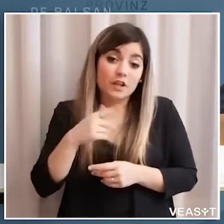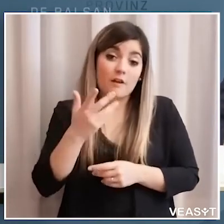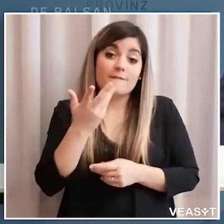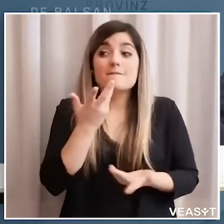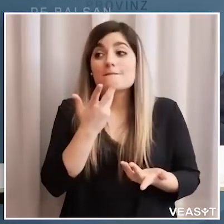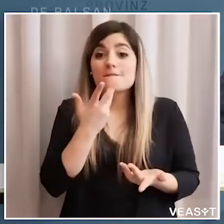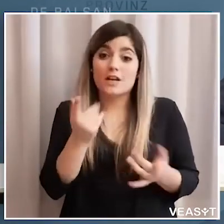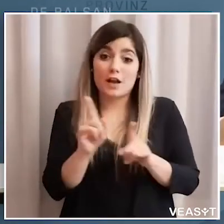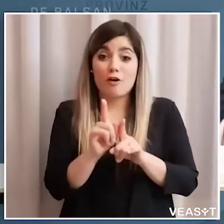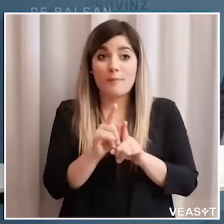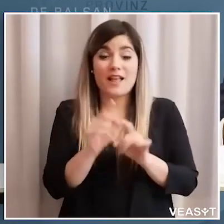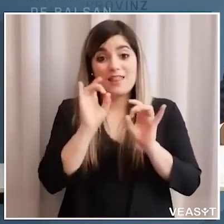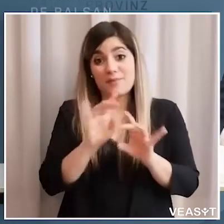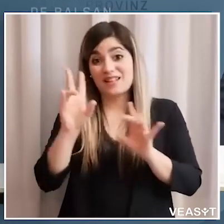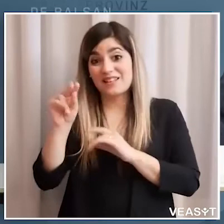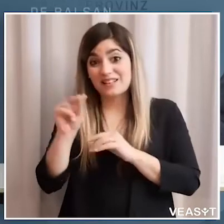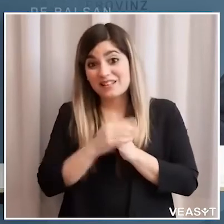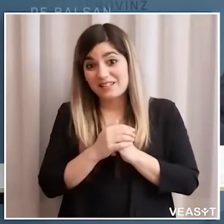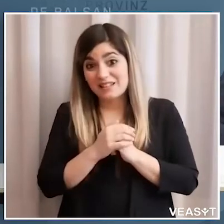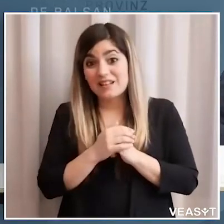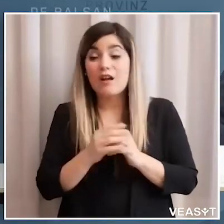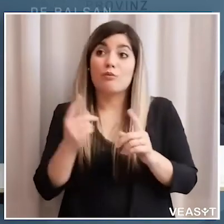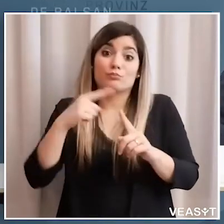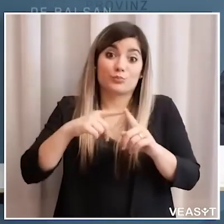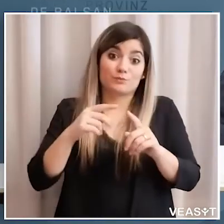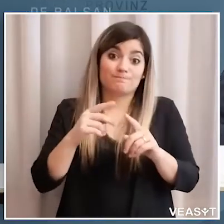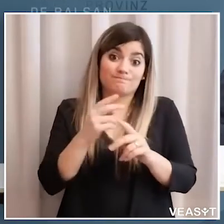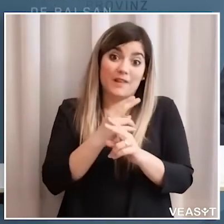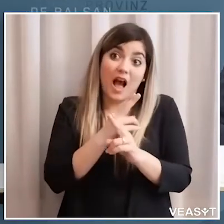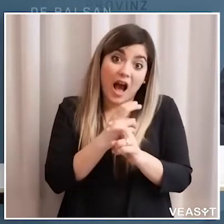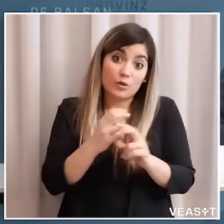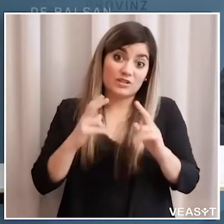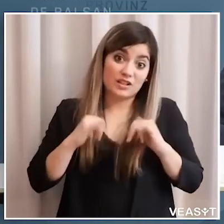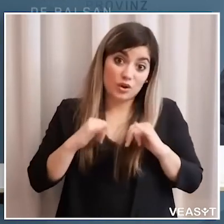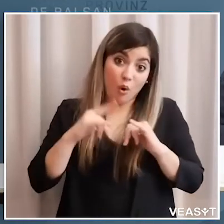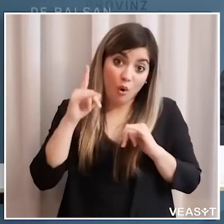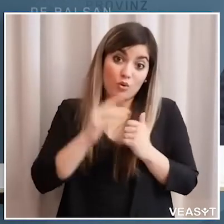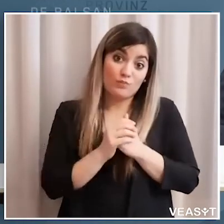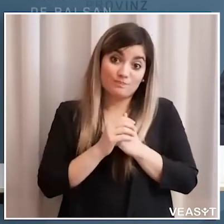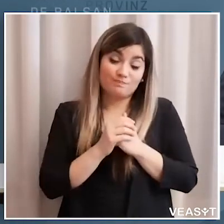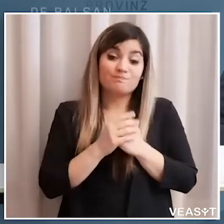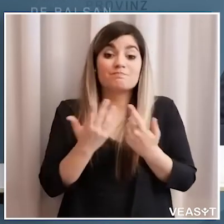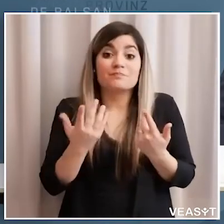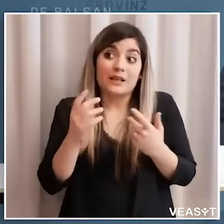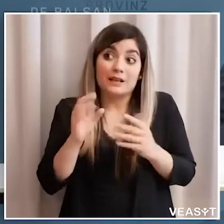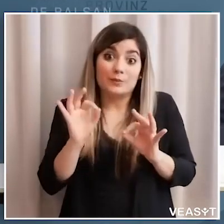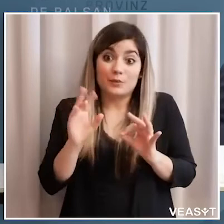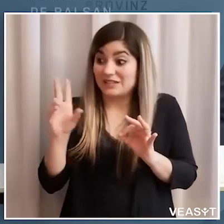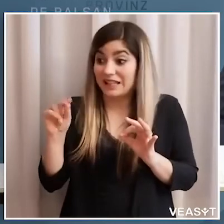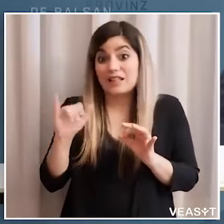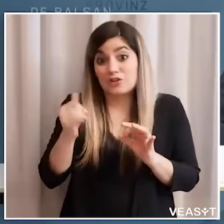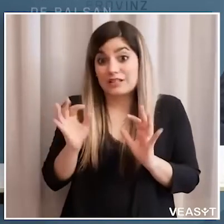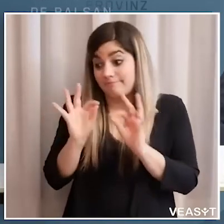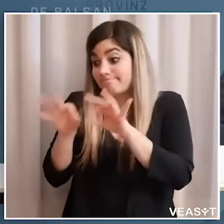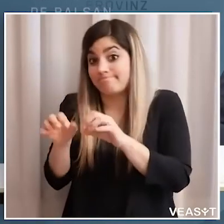avere la totale libertà verso il Trettino e verso il Bundesland Tirolo in Austria e verso il Trentino adesso si può